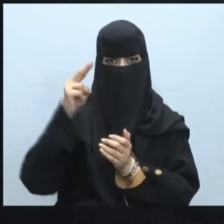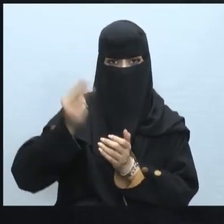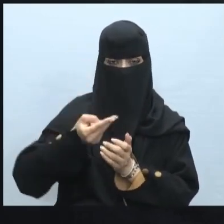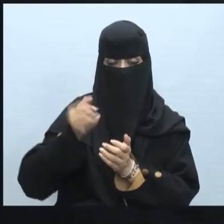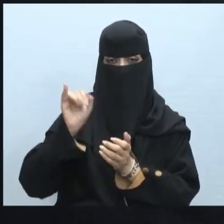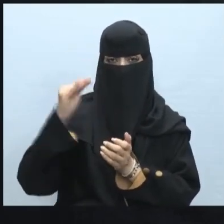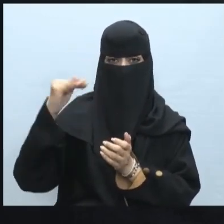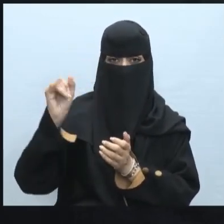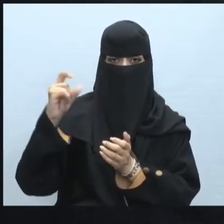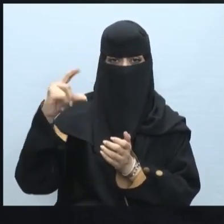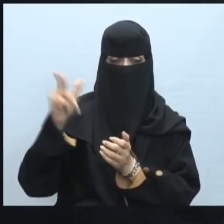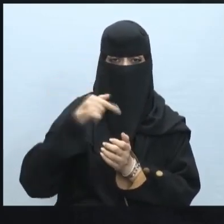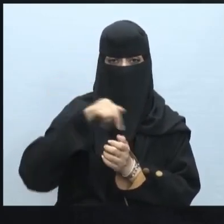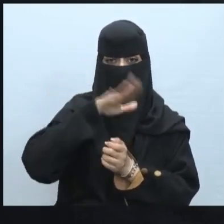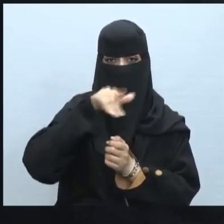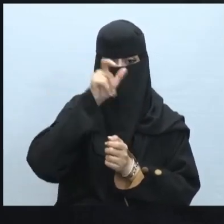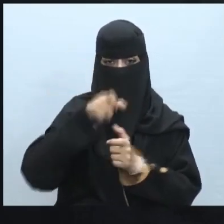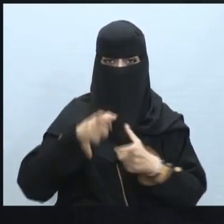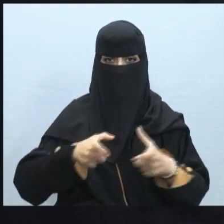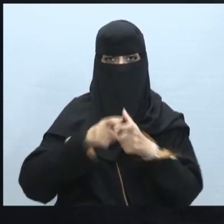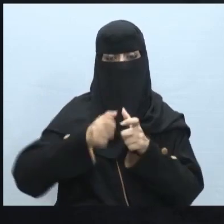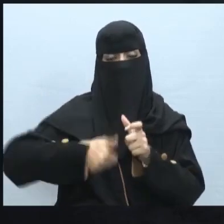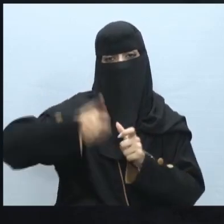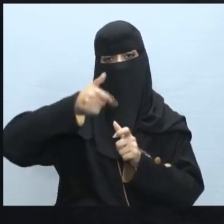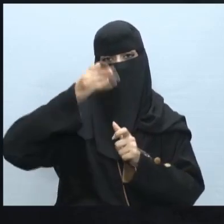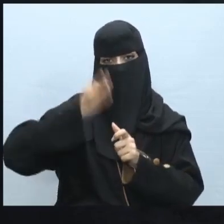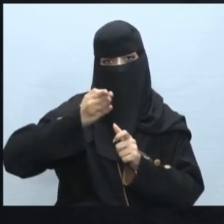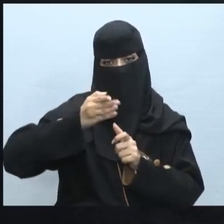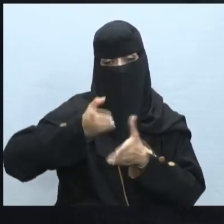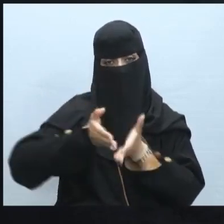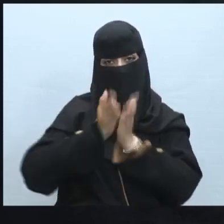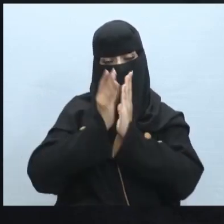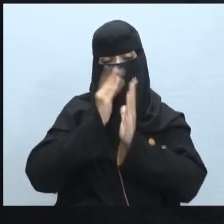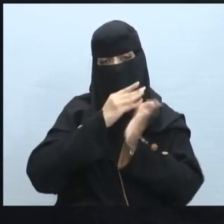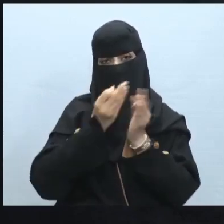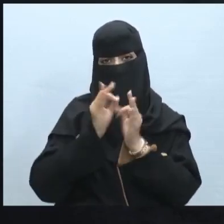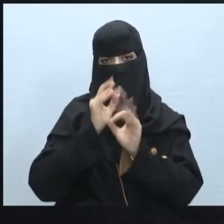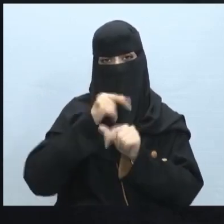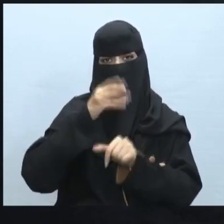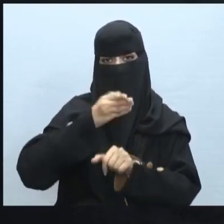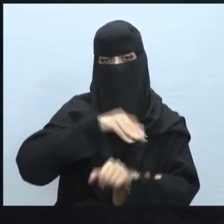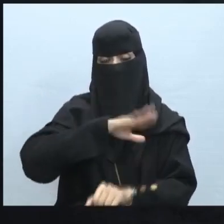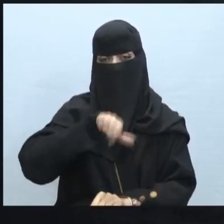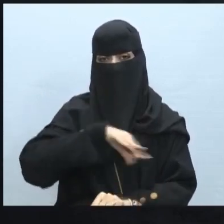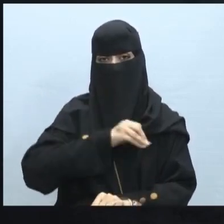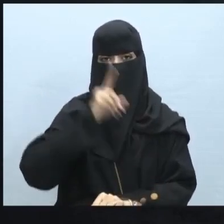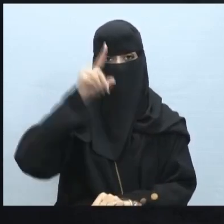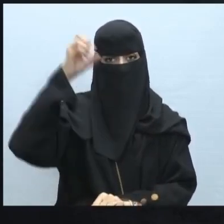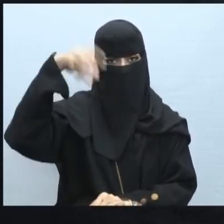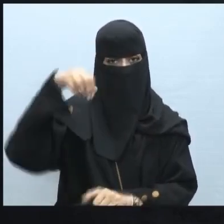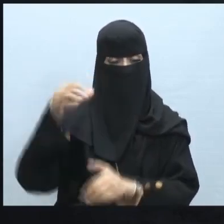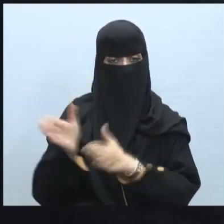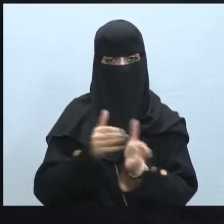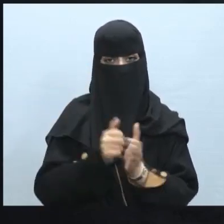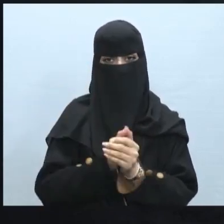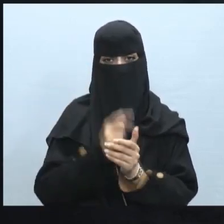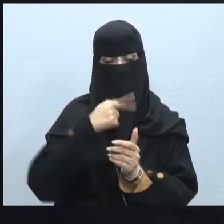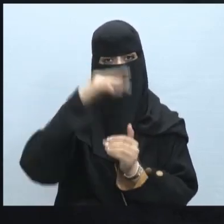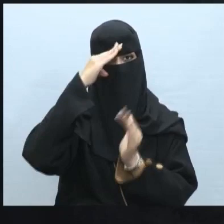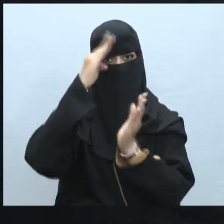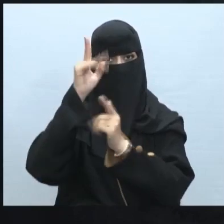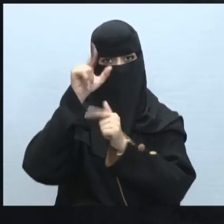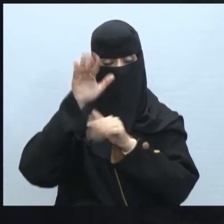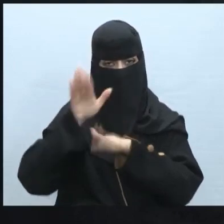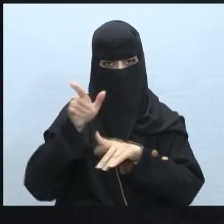محمد عليه وعلى آله وصحبه أفضل الصلاة وأتم التسليم السلام عليكم ورحمة الله وبركاته مرحبا